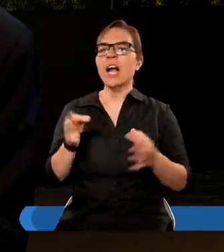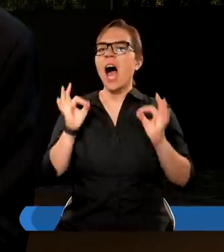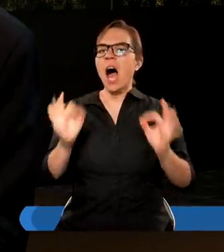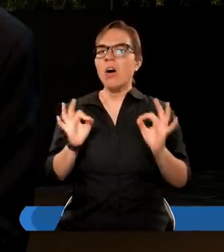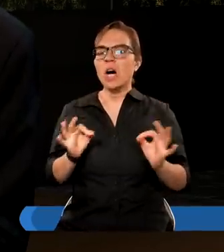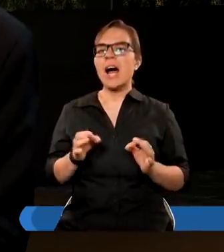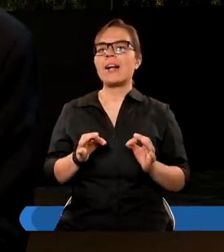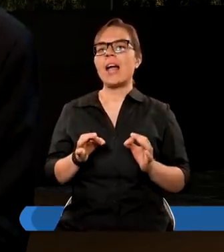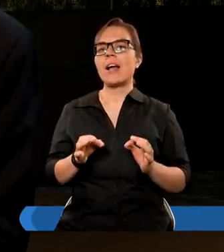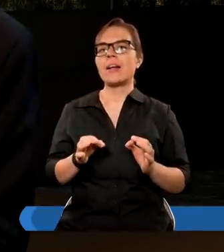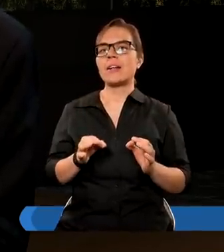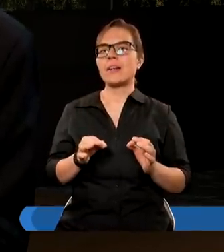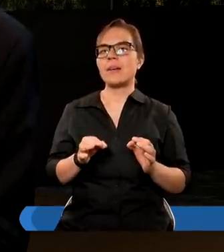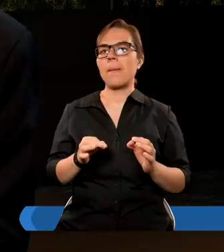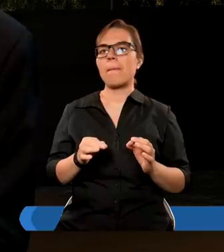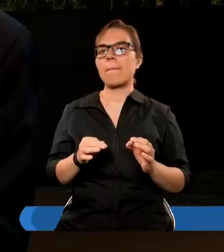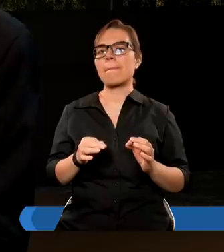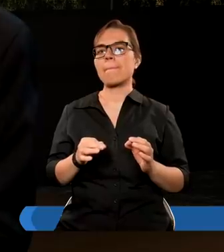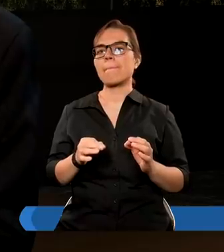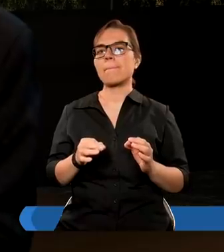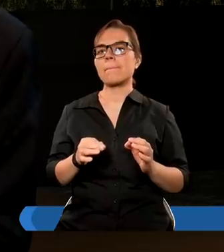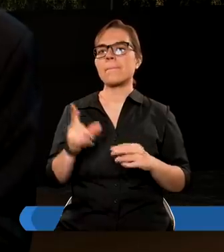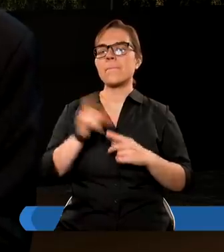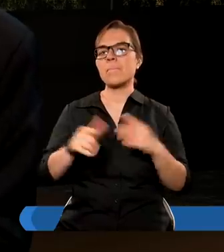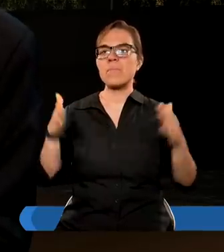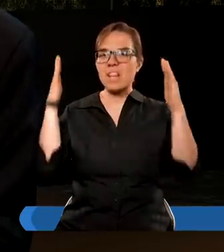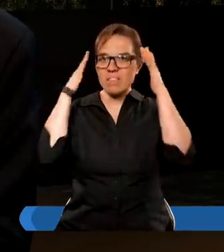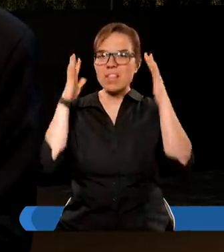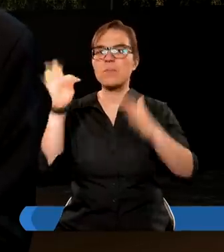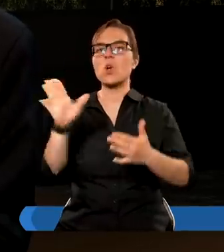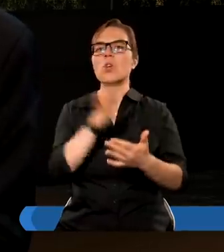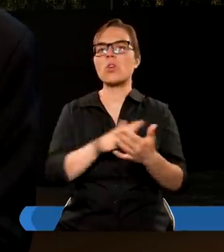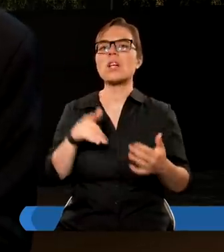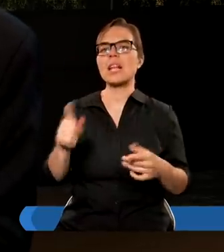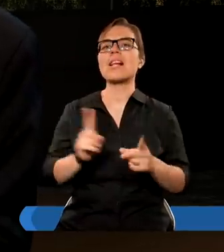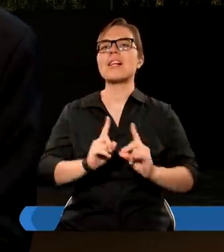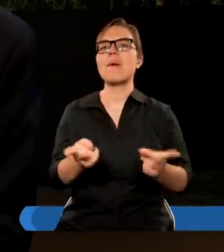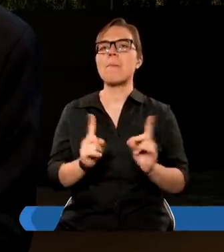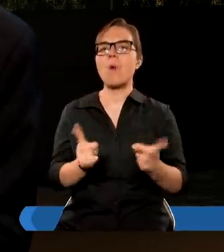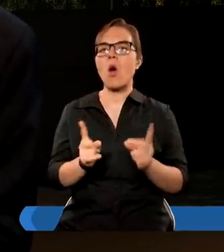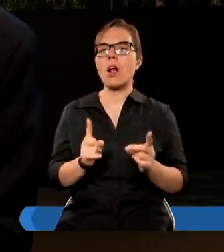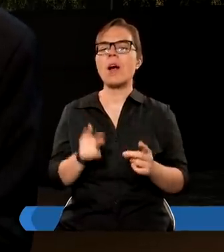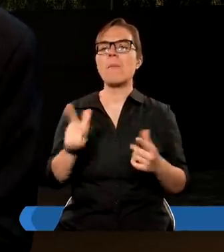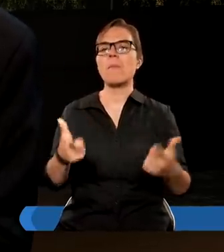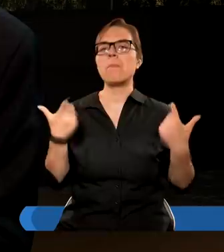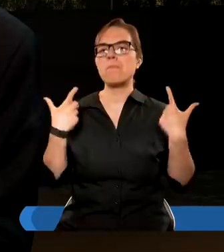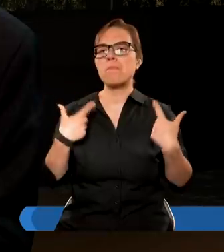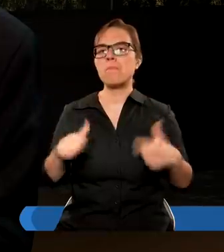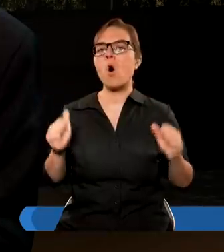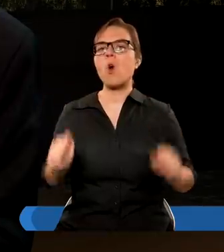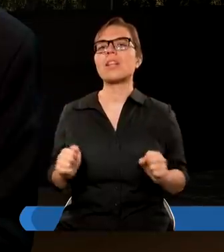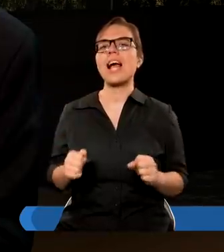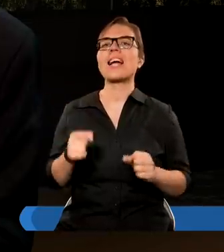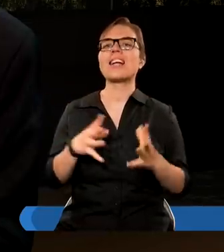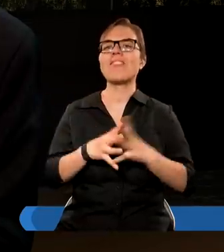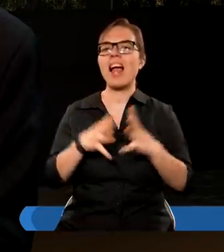nieaktualne, bo Babilon leżał już wtedy w ruinie, ale w świadomości wielu narodów był symbolem potęgi i